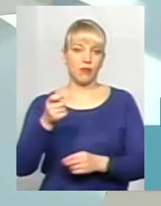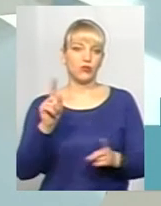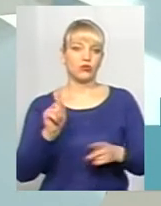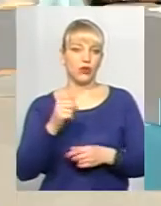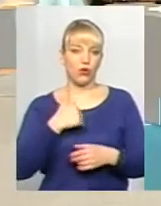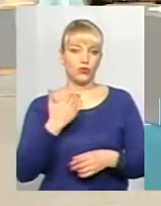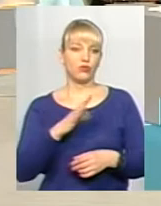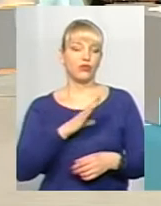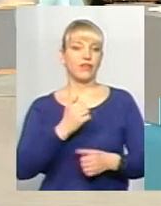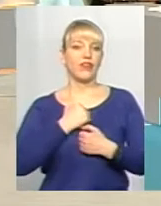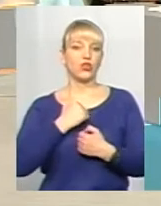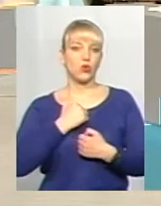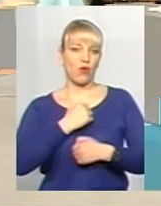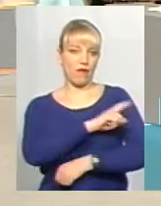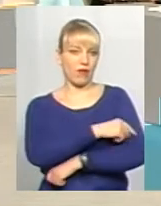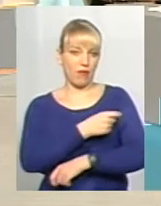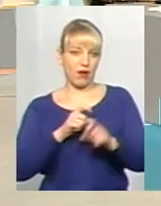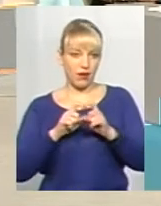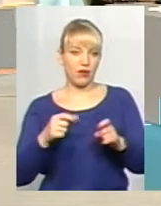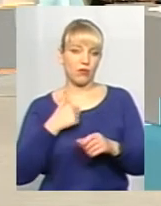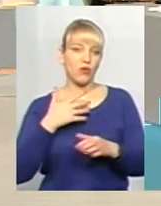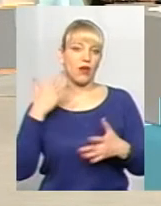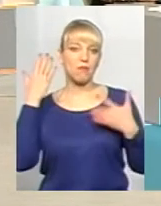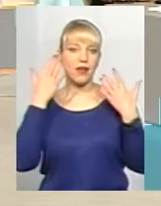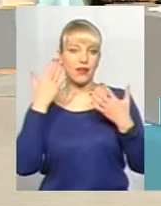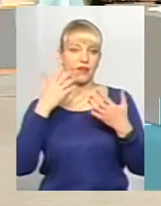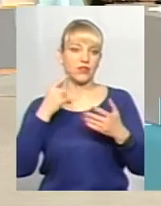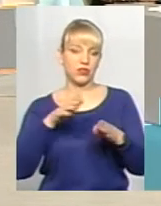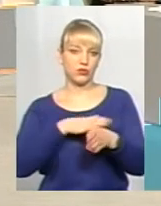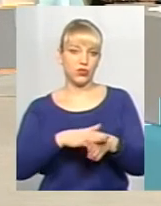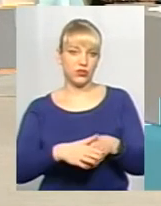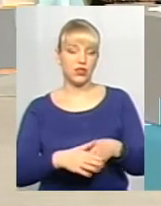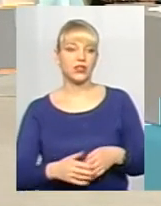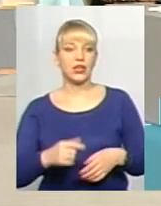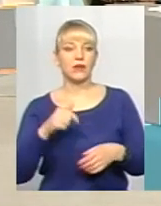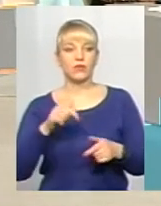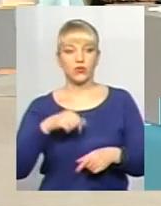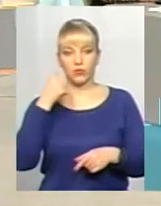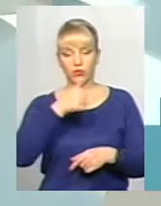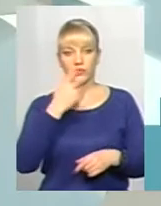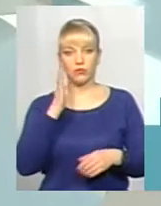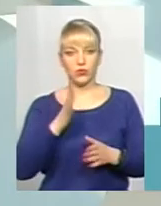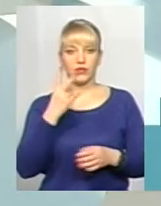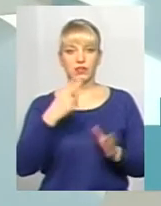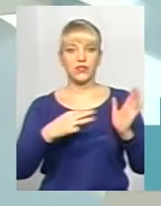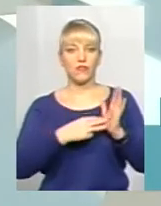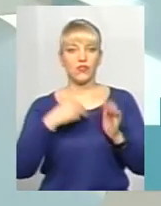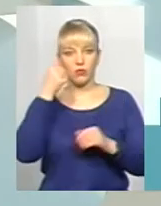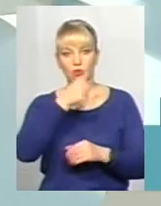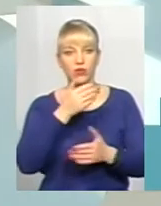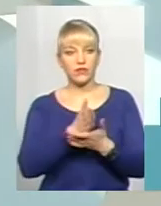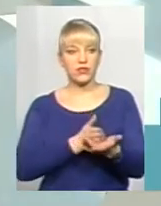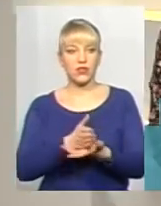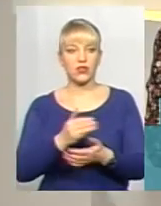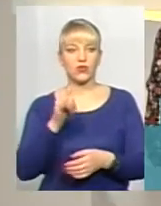І моя мрія збулась. Скільки ви вже цій справі віддали років? Ну, в цьому році буде 28 років. То у вас вже